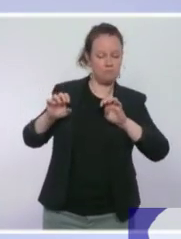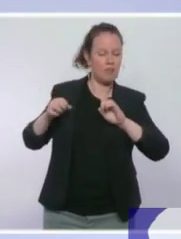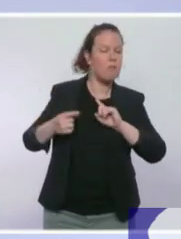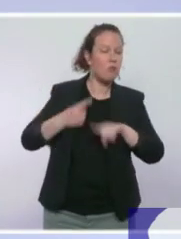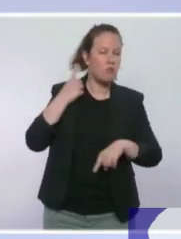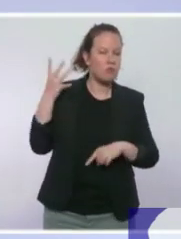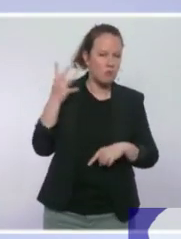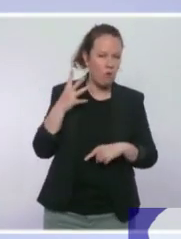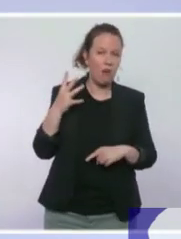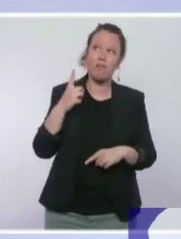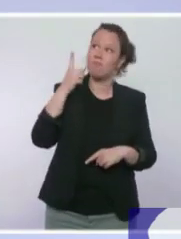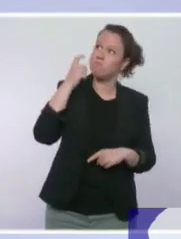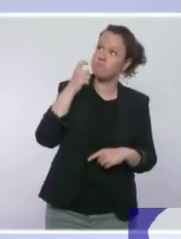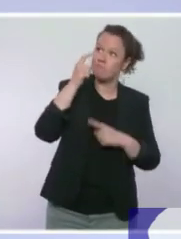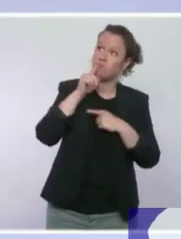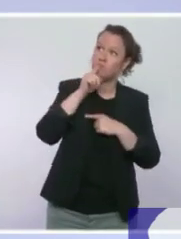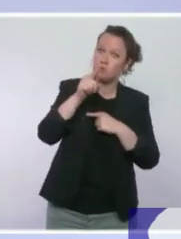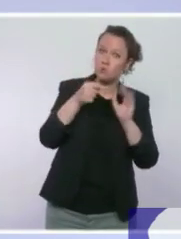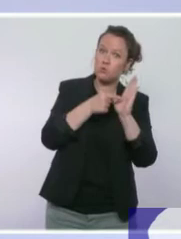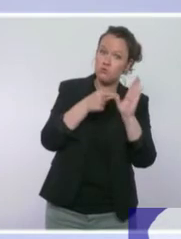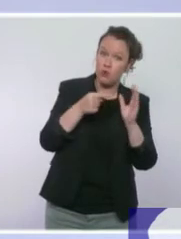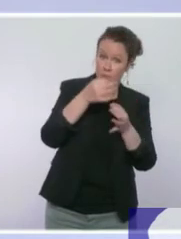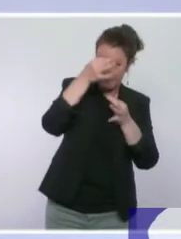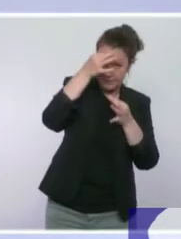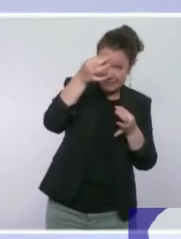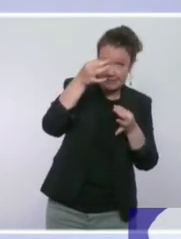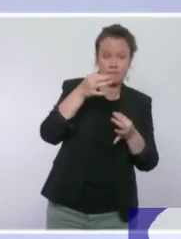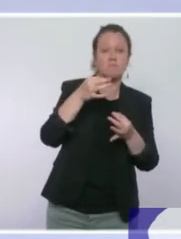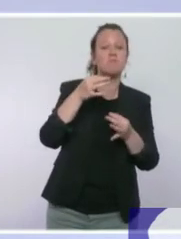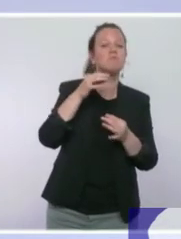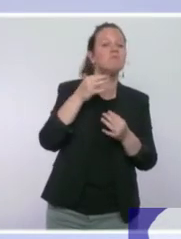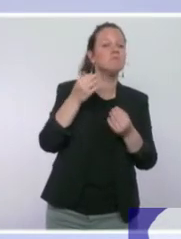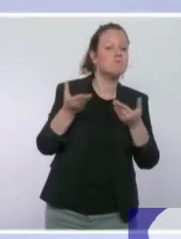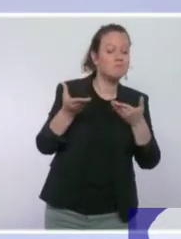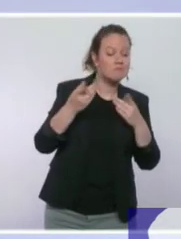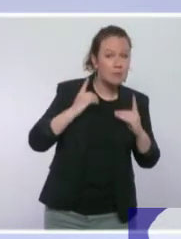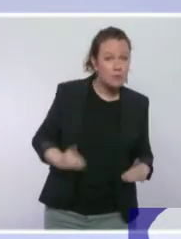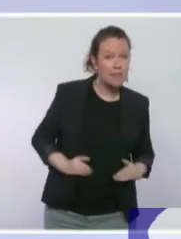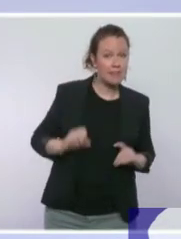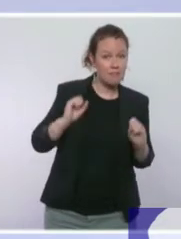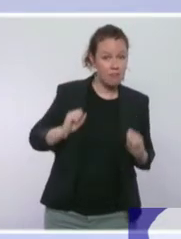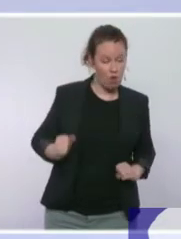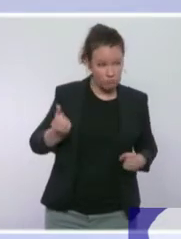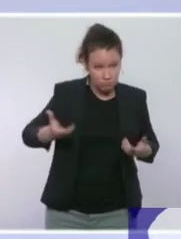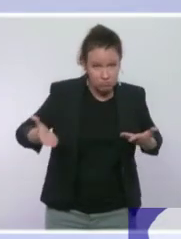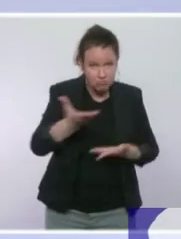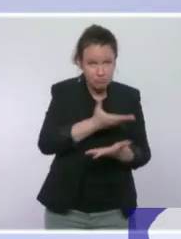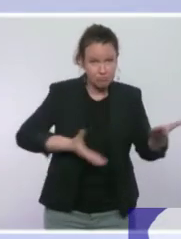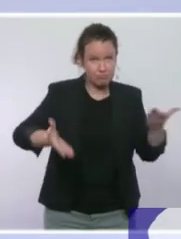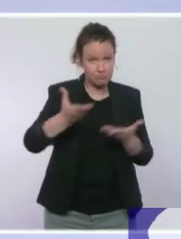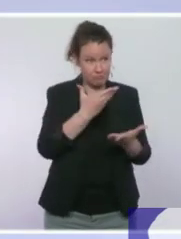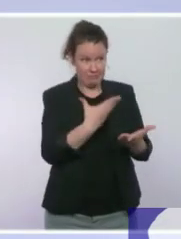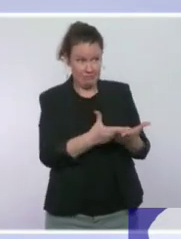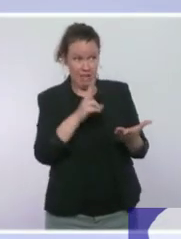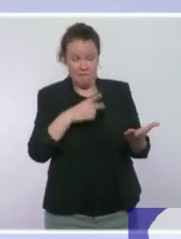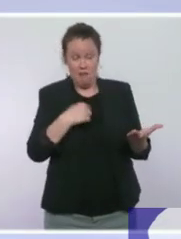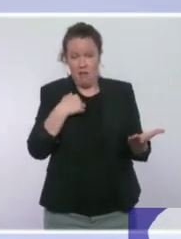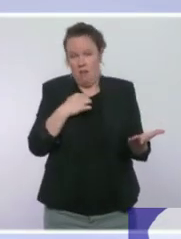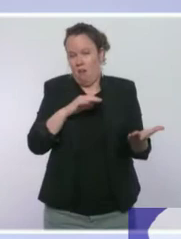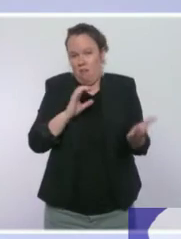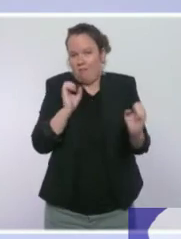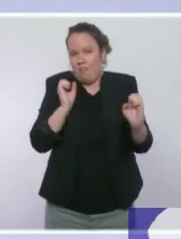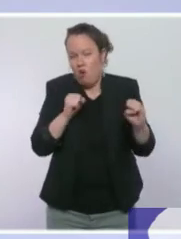le début des débats parlementaires que le vote de ce projet de loi attendu, attendu par